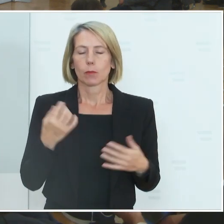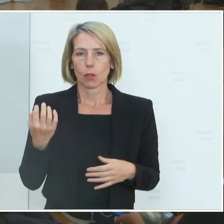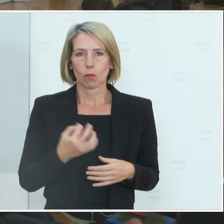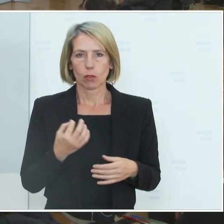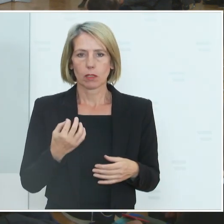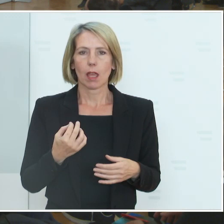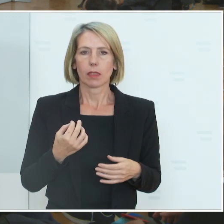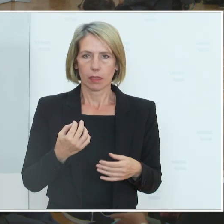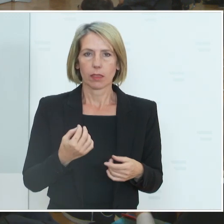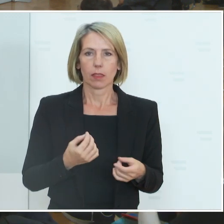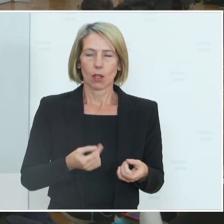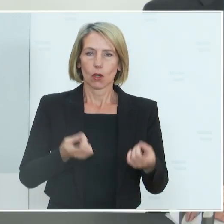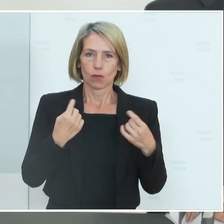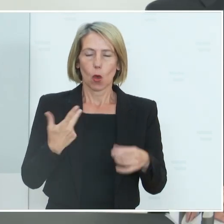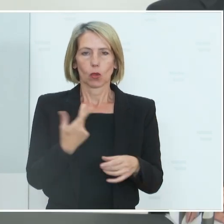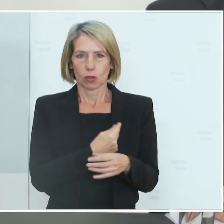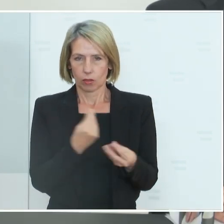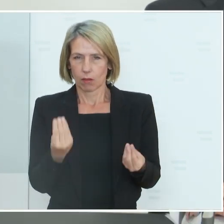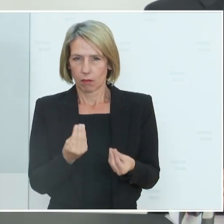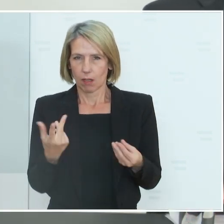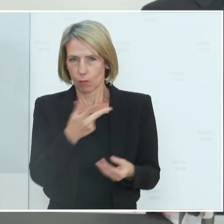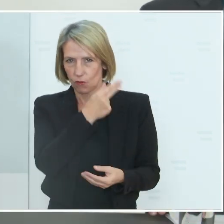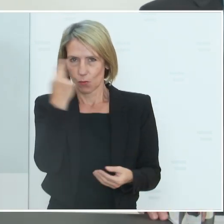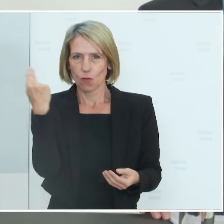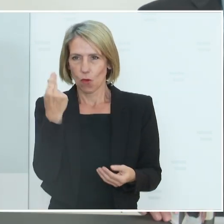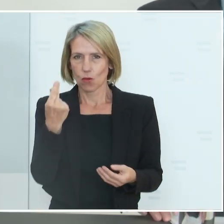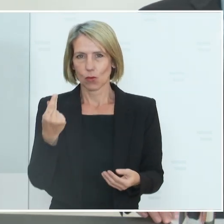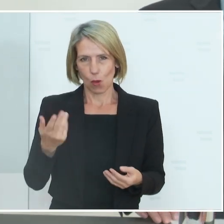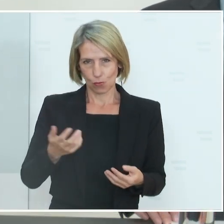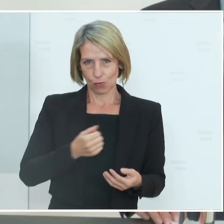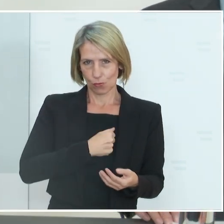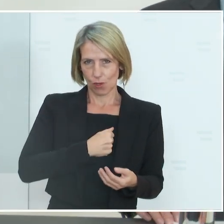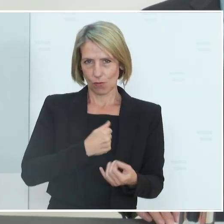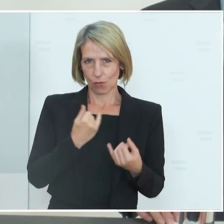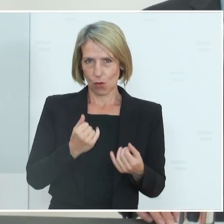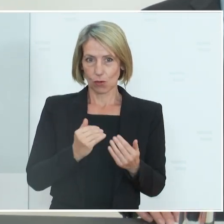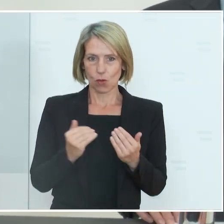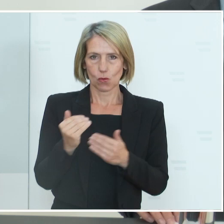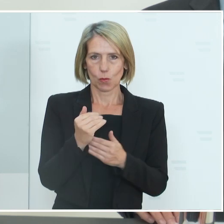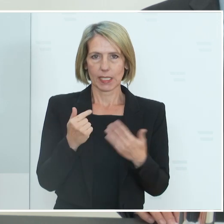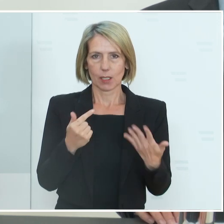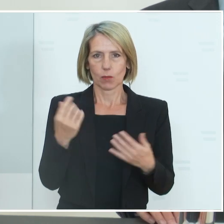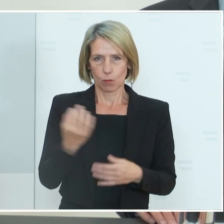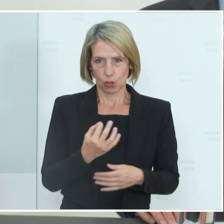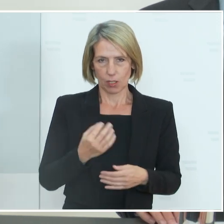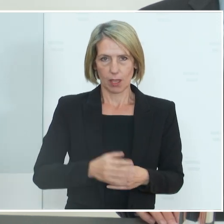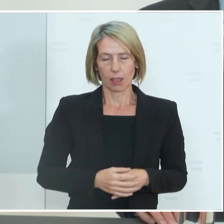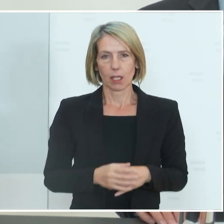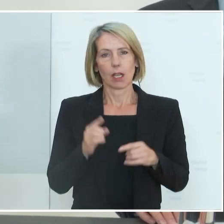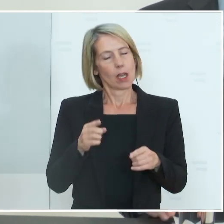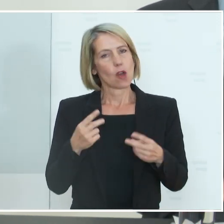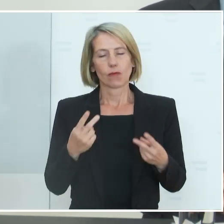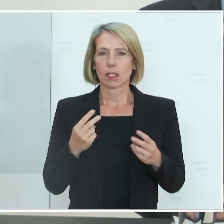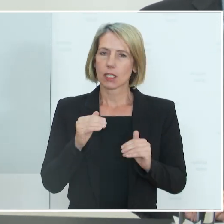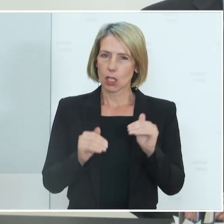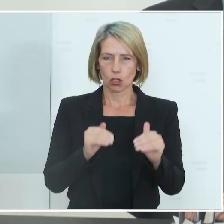der Impfbaren-Bevölkerung mit Covid-19-Impfungen überschritten. Das ist ein wichtiger Schritt, aber nicht